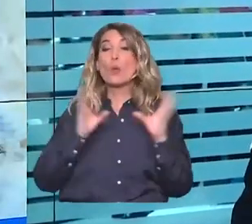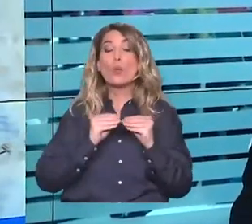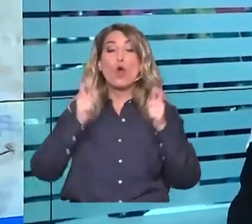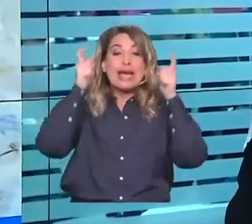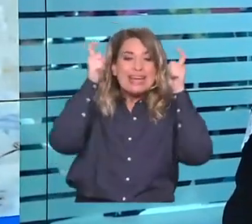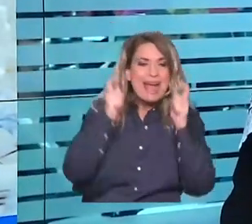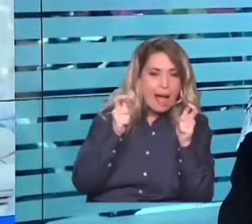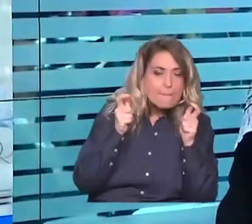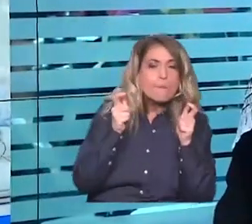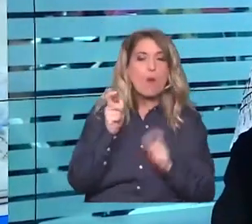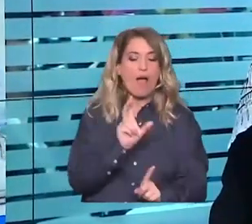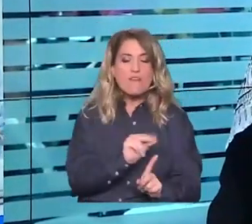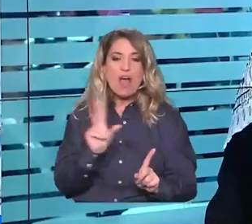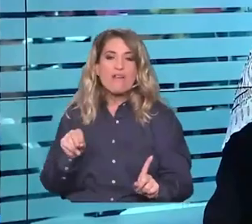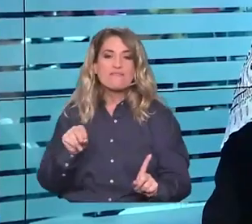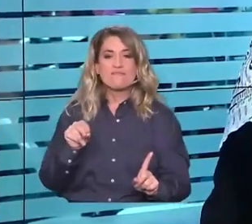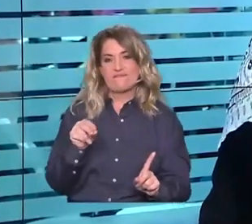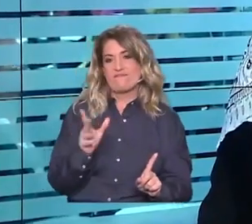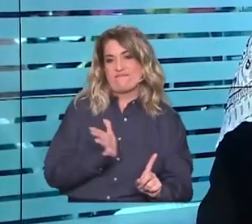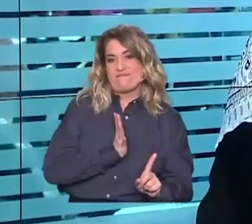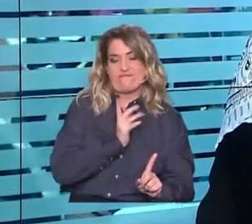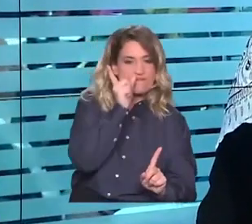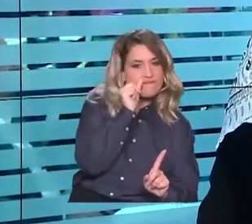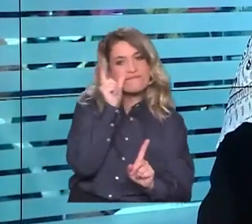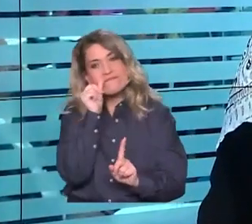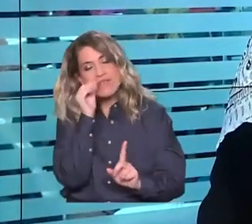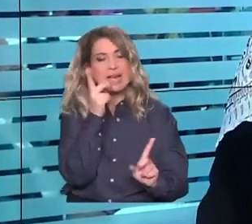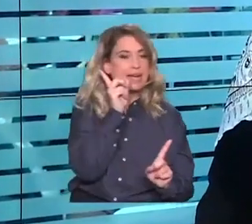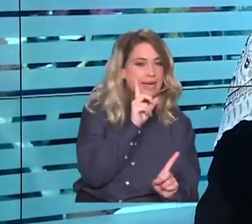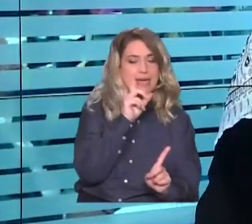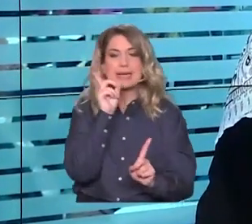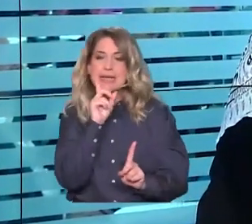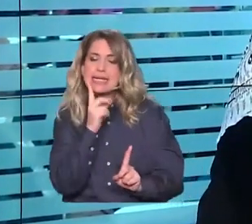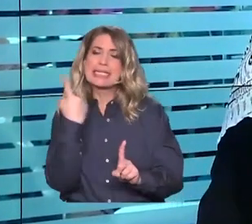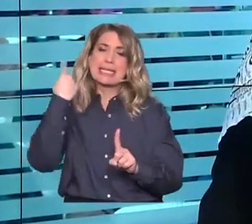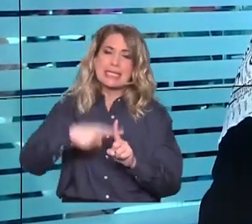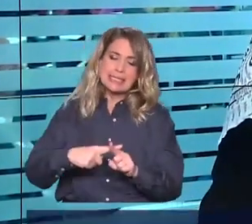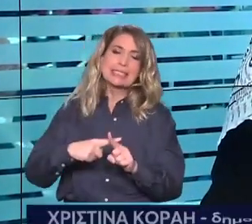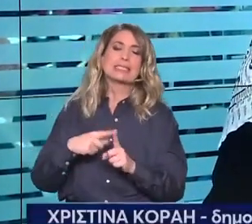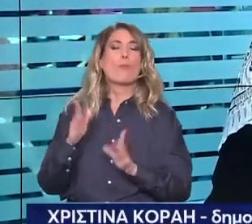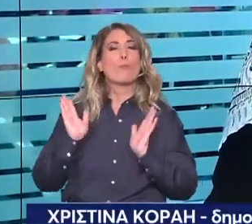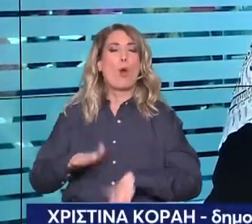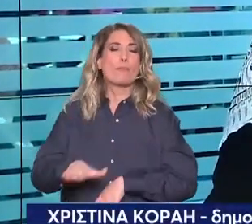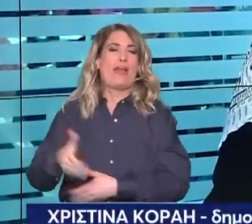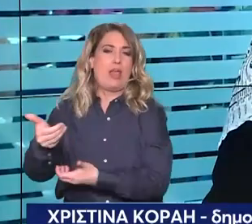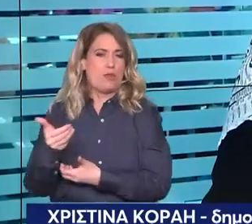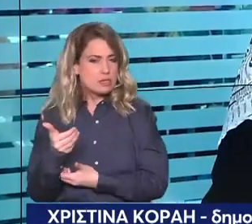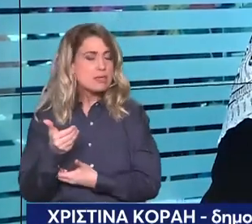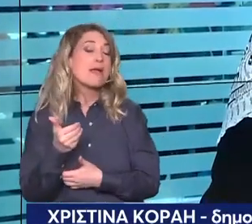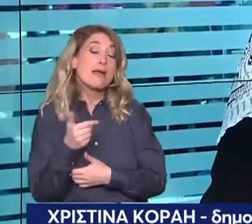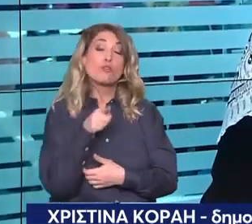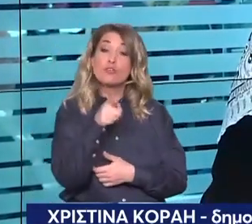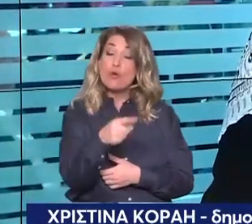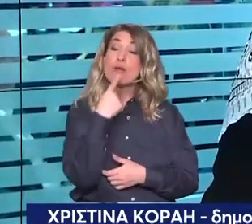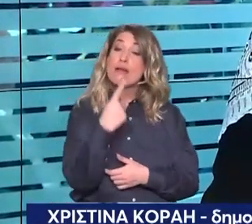τεκνοθεσία των ομόφυλων ζευγαριών είναι καινούργια στιγμή. Δεν είναι αυτά που ξέρουμε. Είχε μια πολύ ενδιαφέρουσα συνάντηση σήμερα το πρωί η Χριστίνα, με κορυφαίο